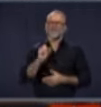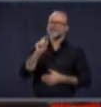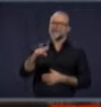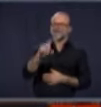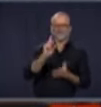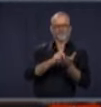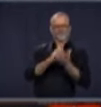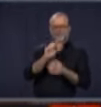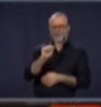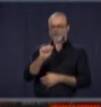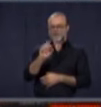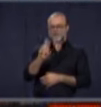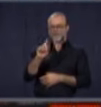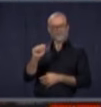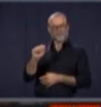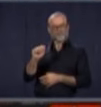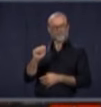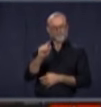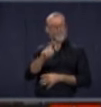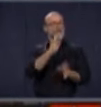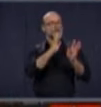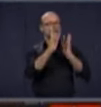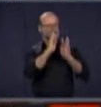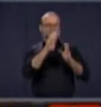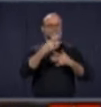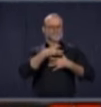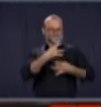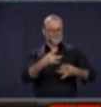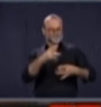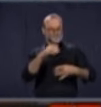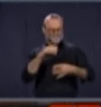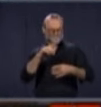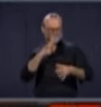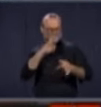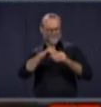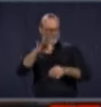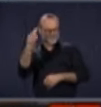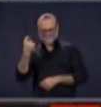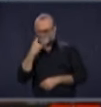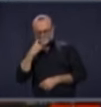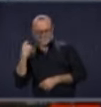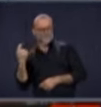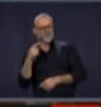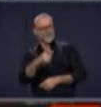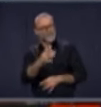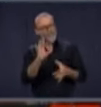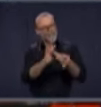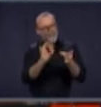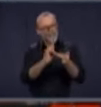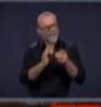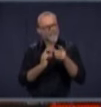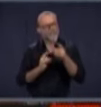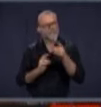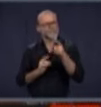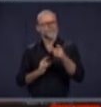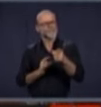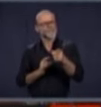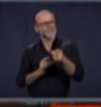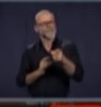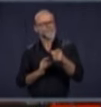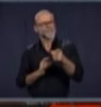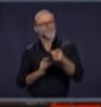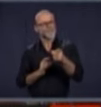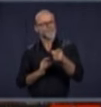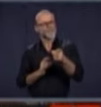M. Arruda, vous avez mentionné quelque chose qui intéresse bien des gens. Là, vous avez dit ça en français. Vous avez dit